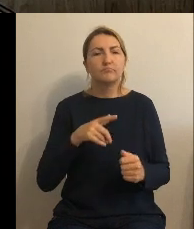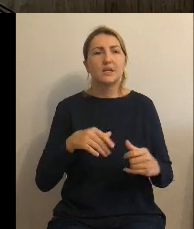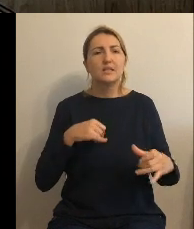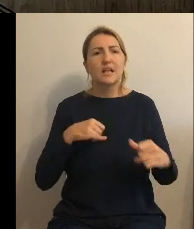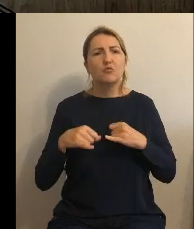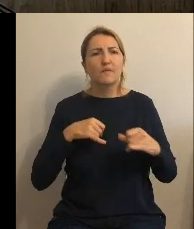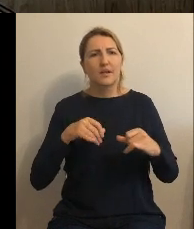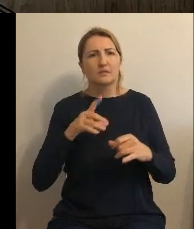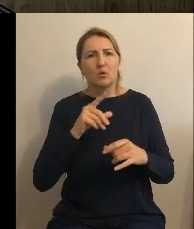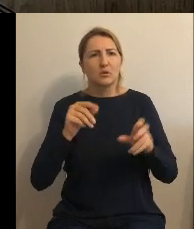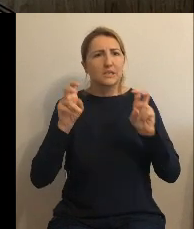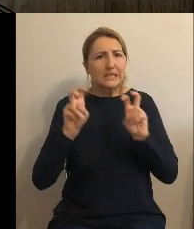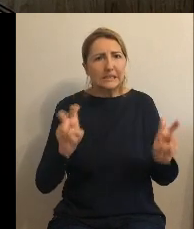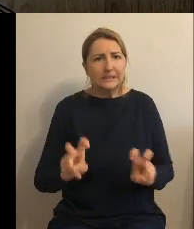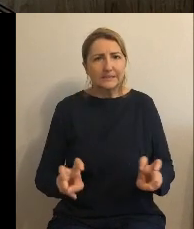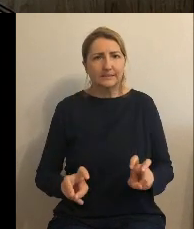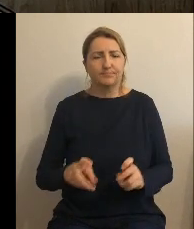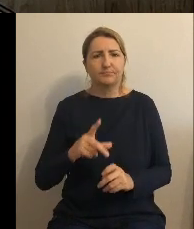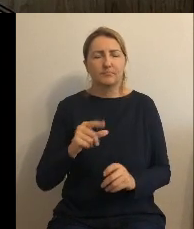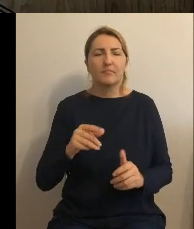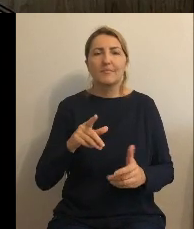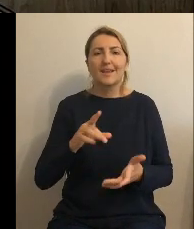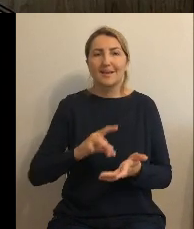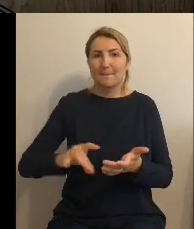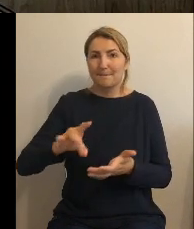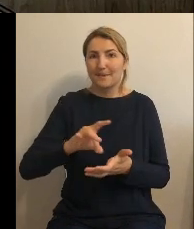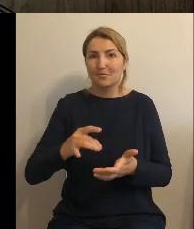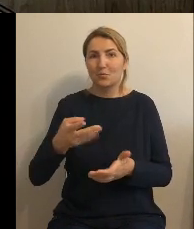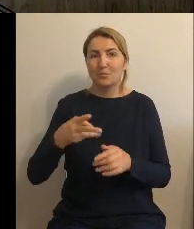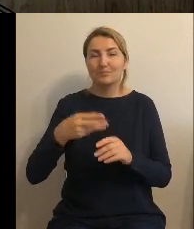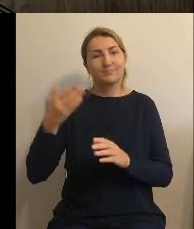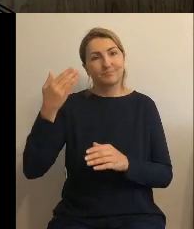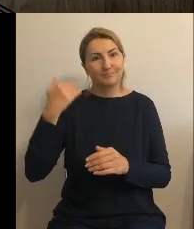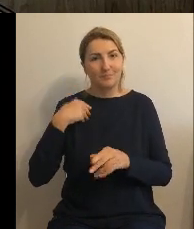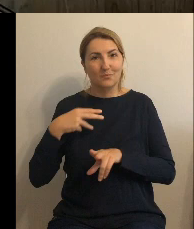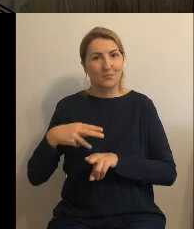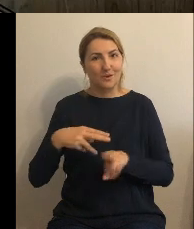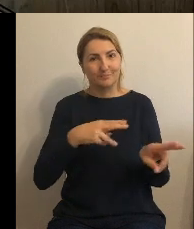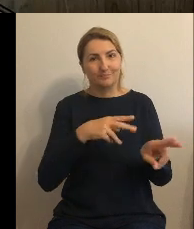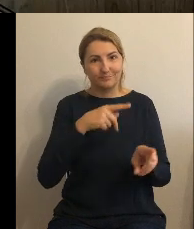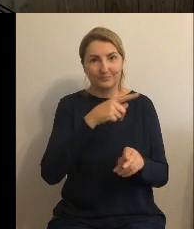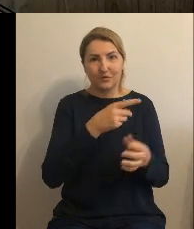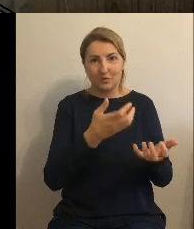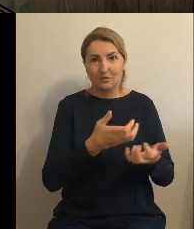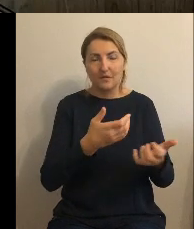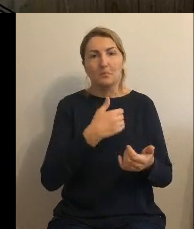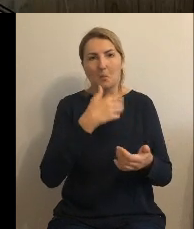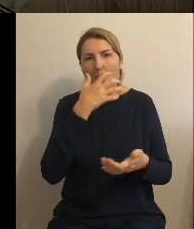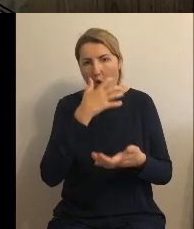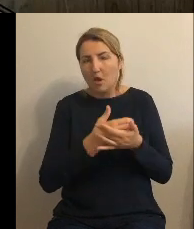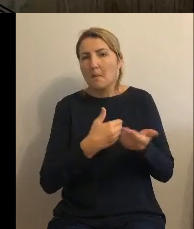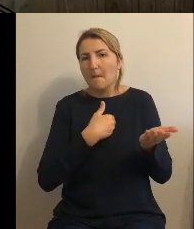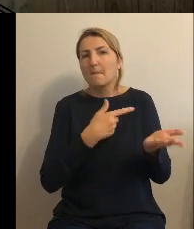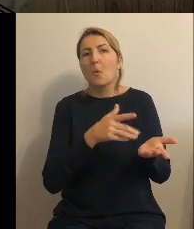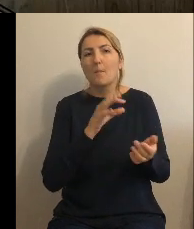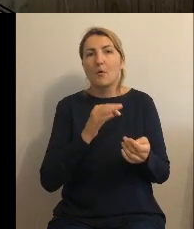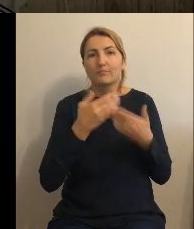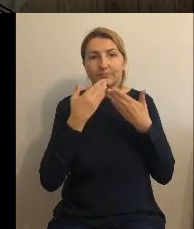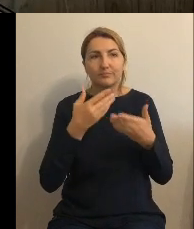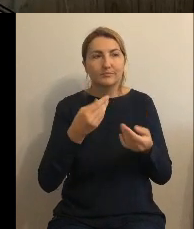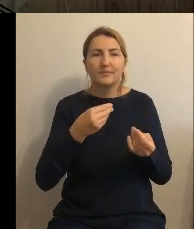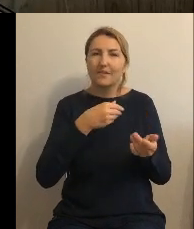należały do tego stowarzyszenia Salutaris skorzystały, ponieważ te pieniążki, które wydały na przykład na zarządzanie